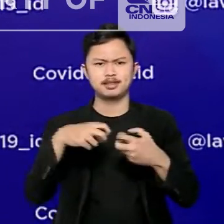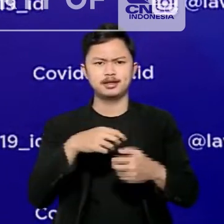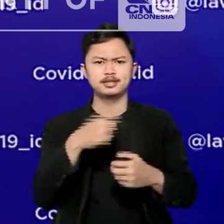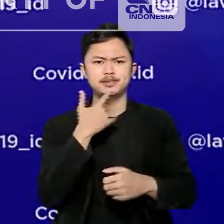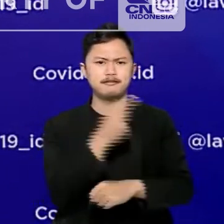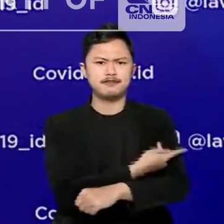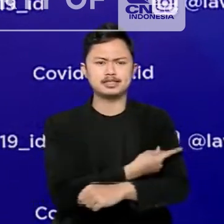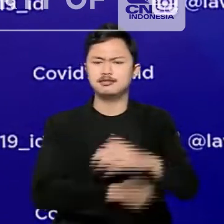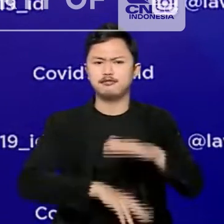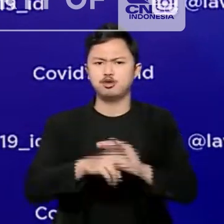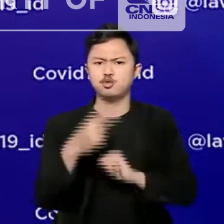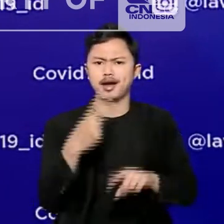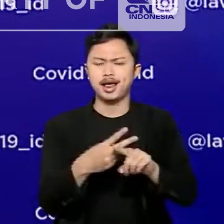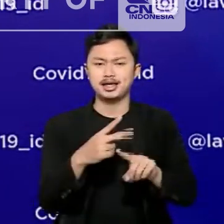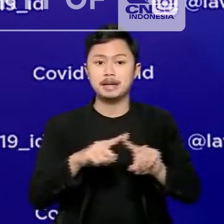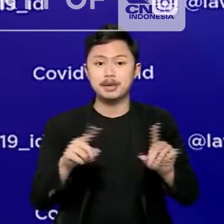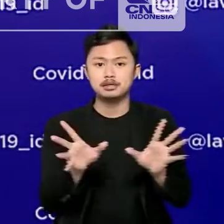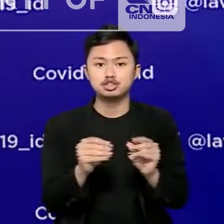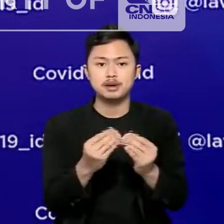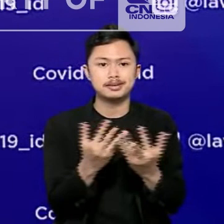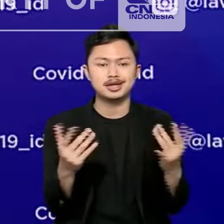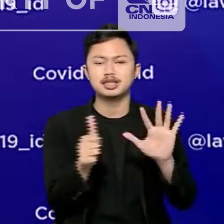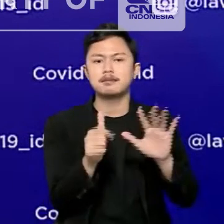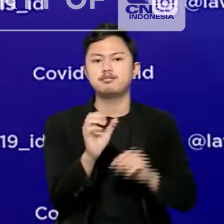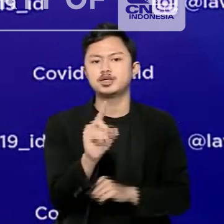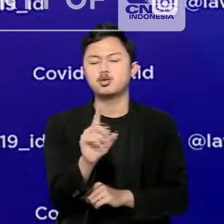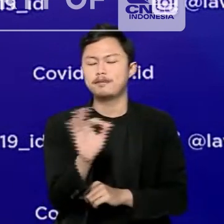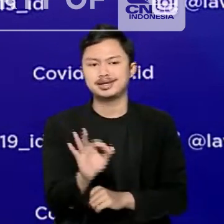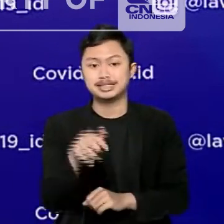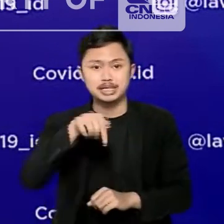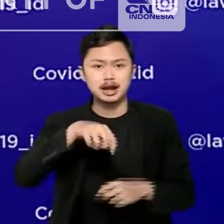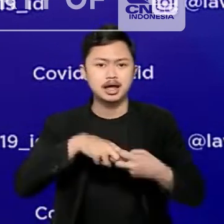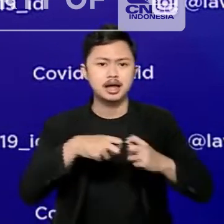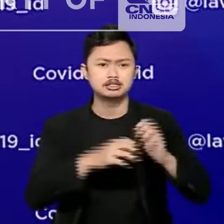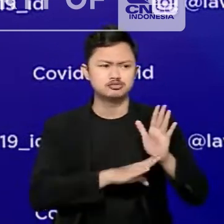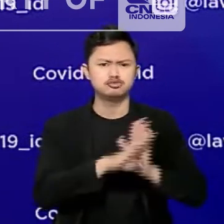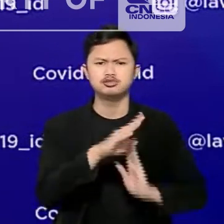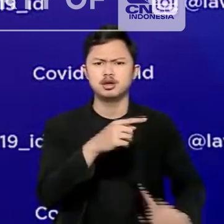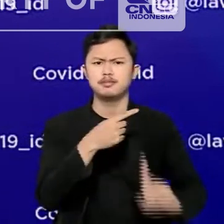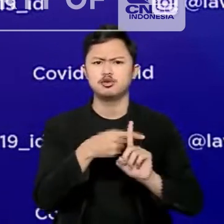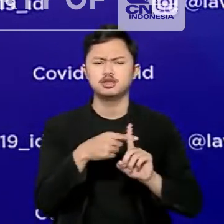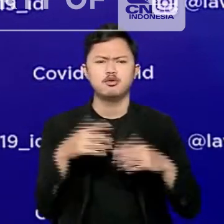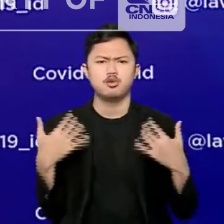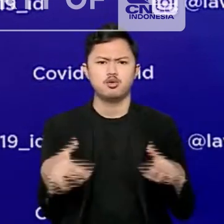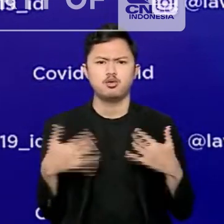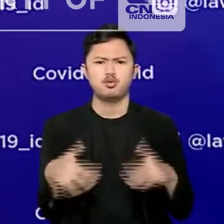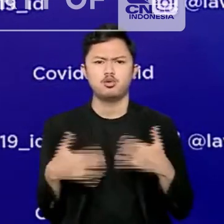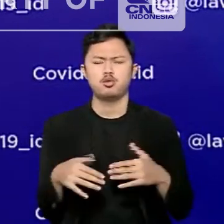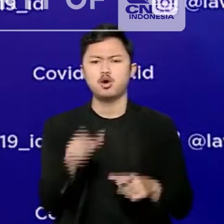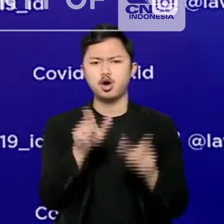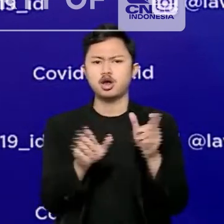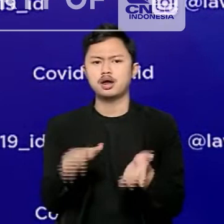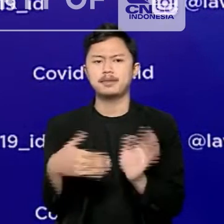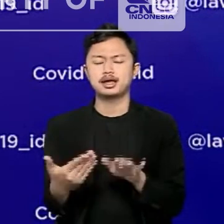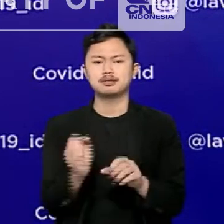vaksinasi dosis lengkap sebesar 61 persen saat ini mengalami kenaikan kasus positif dan angka kematian